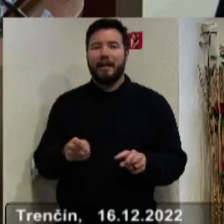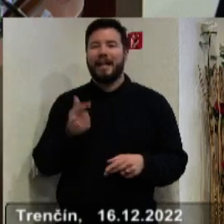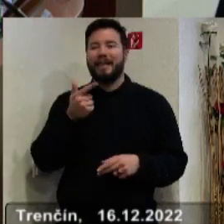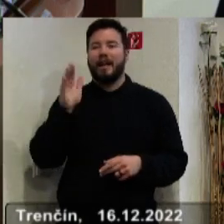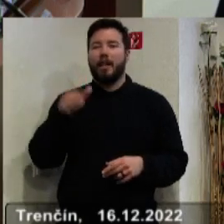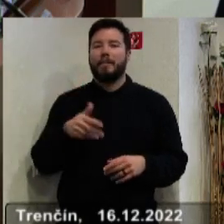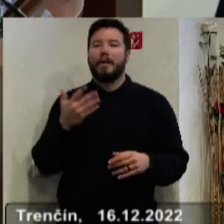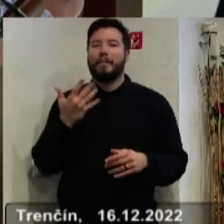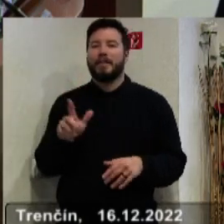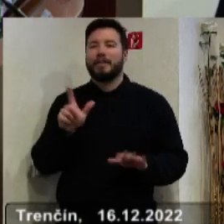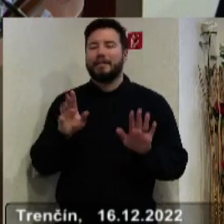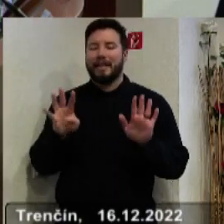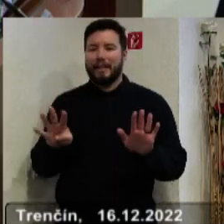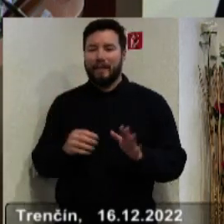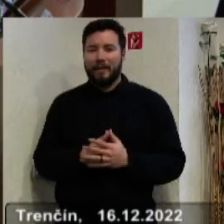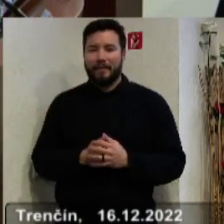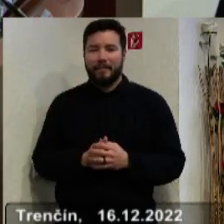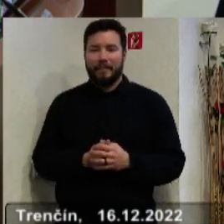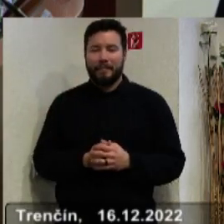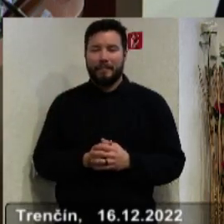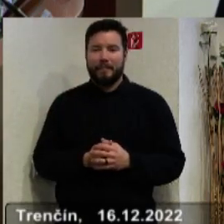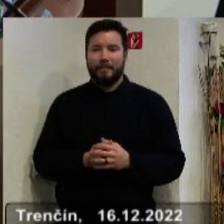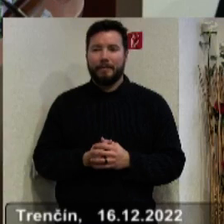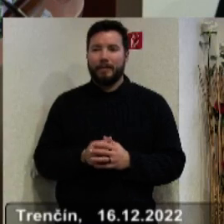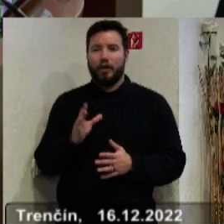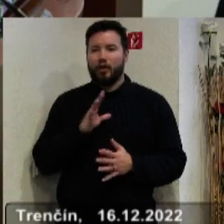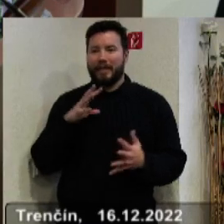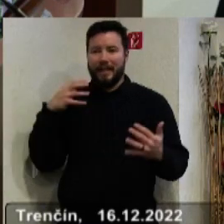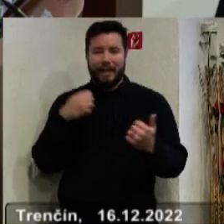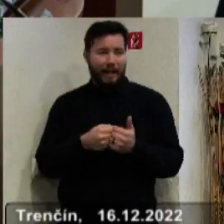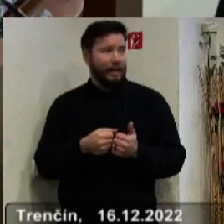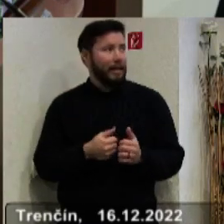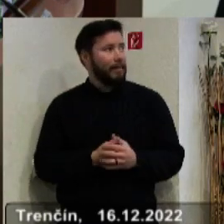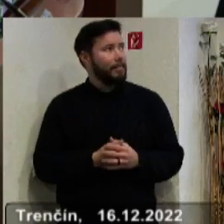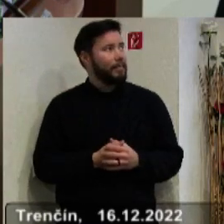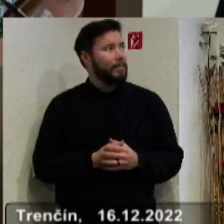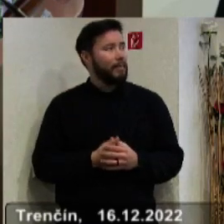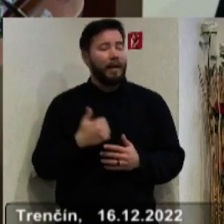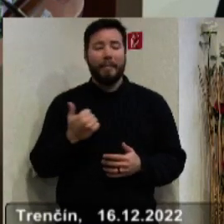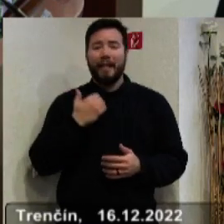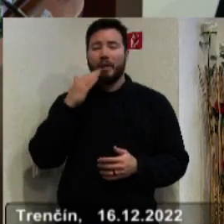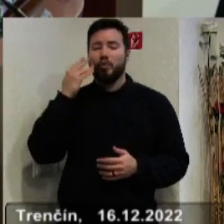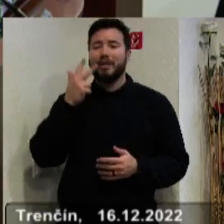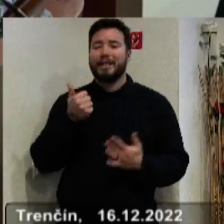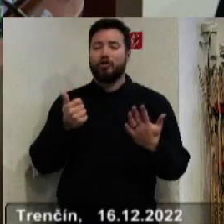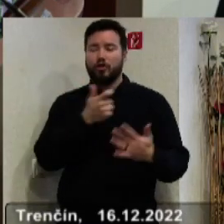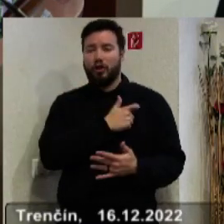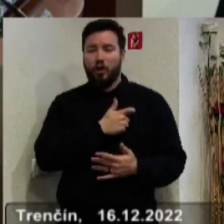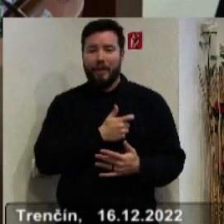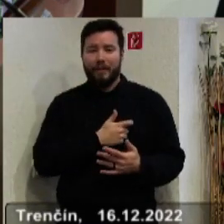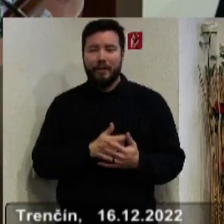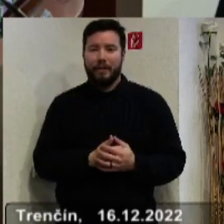,579. Hrozná tragédia. Mladý muž 36 ročný